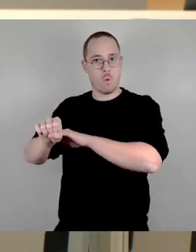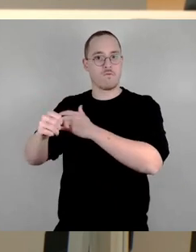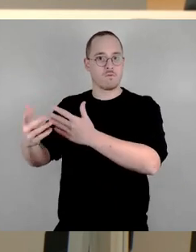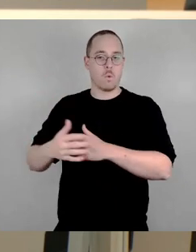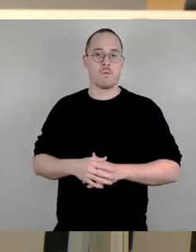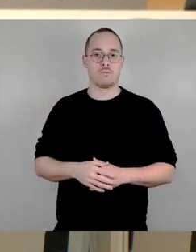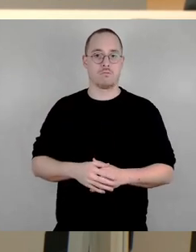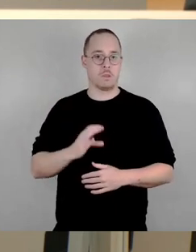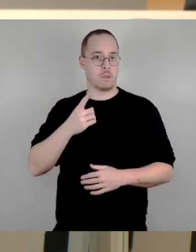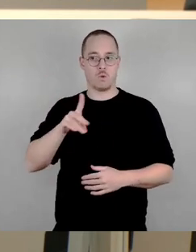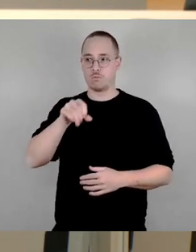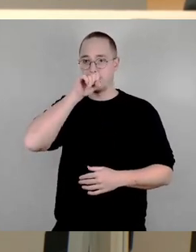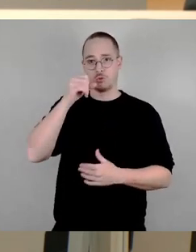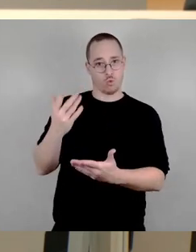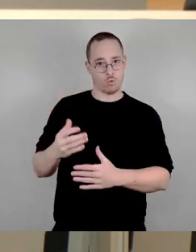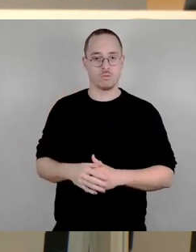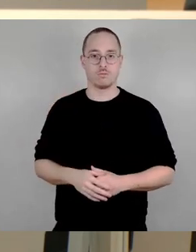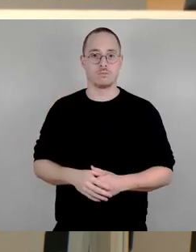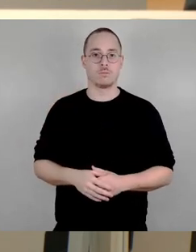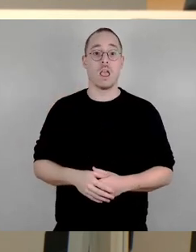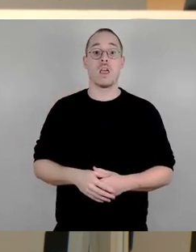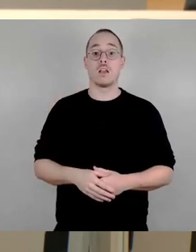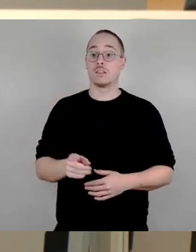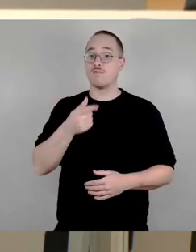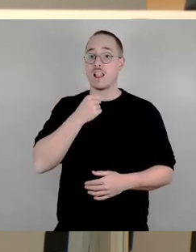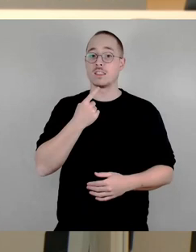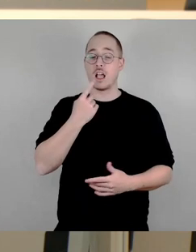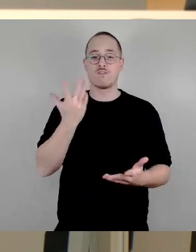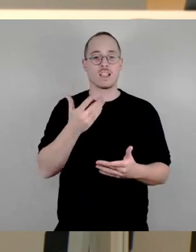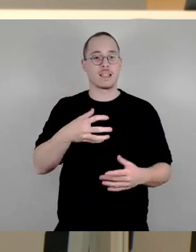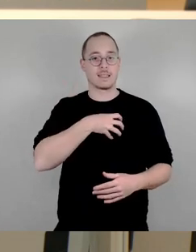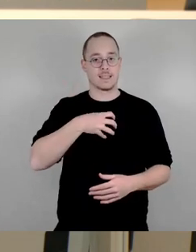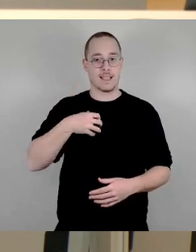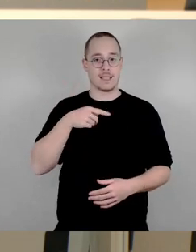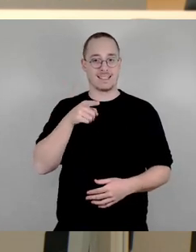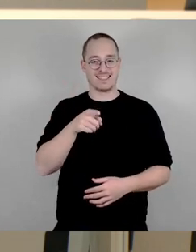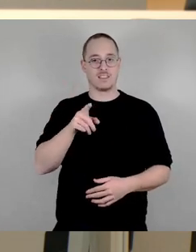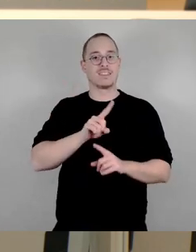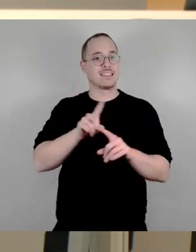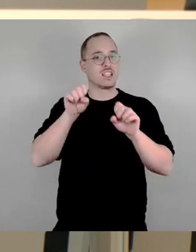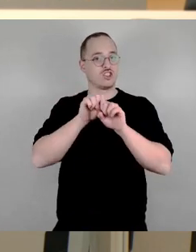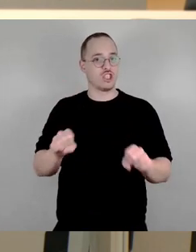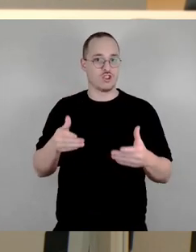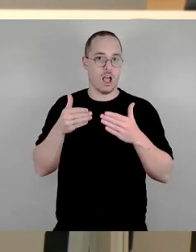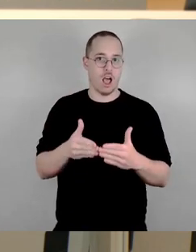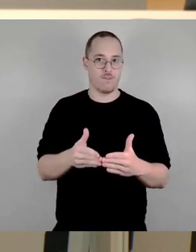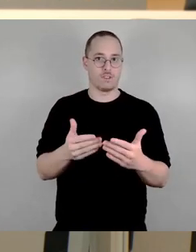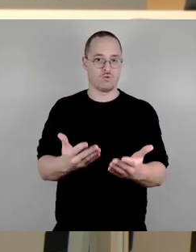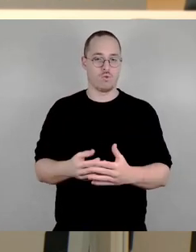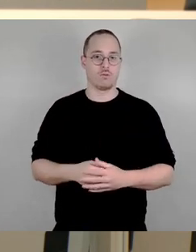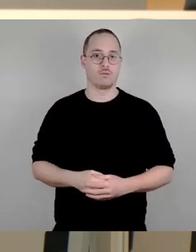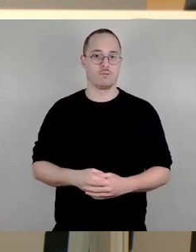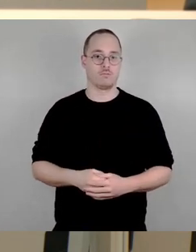Hafen. Recht haben sie. In dieser unzivilisierten Drecksstand will man dank euch kein Ausländer sein.